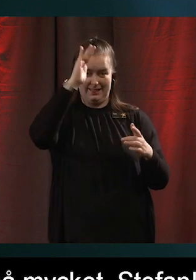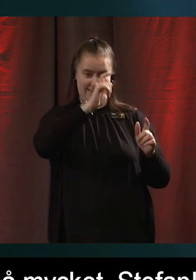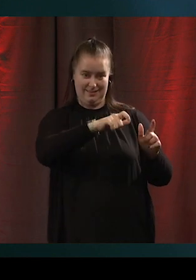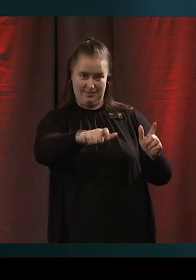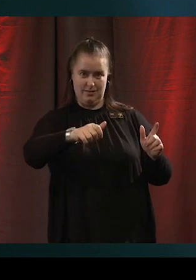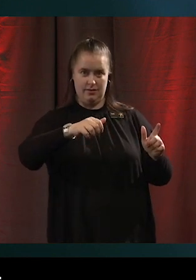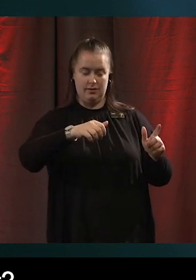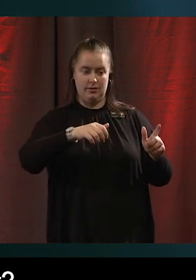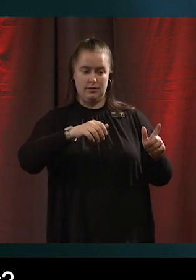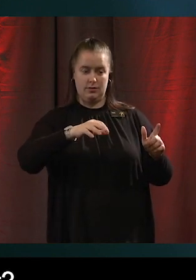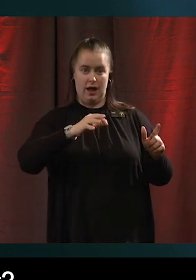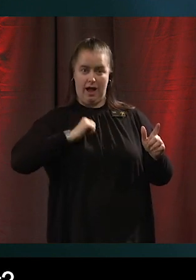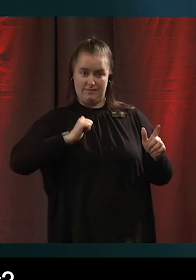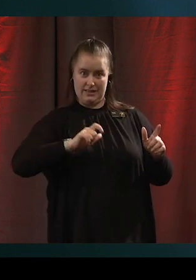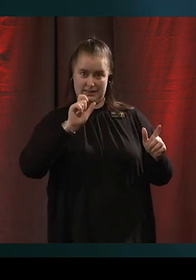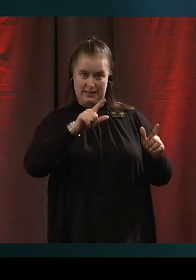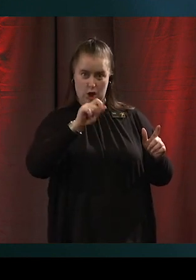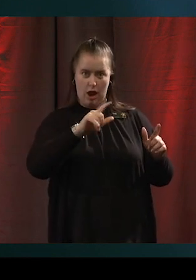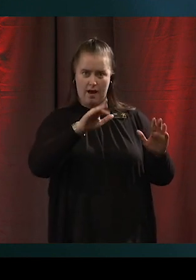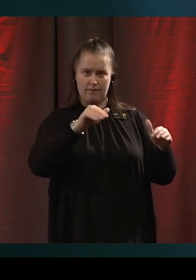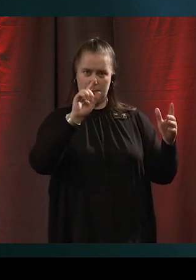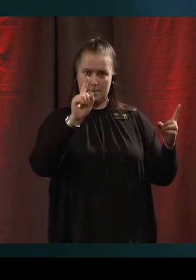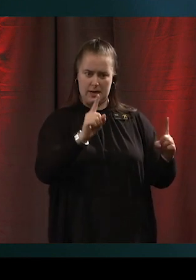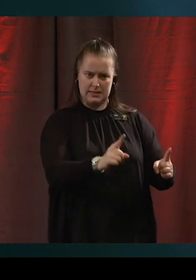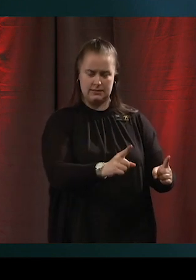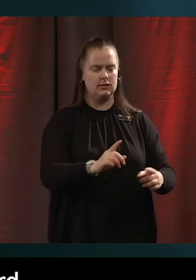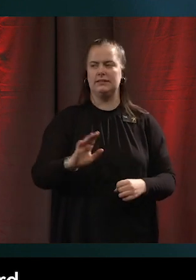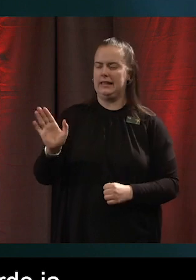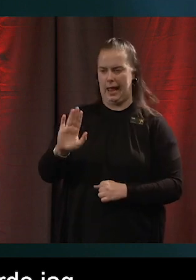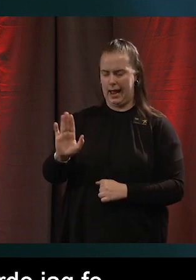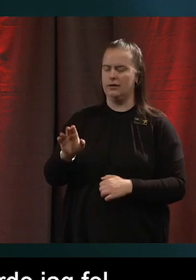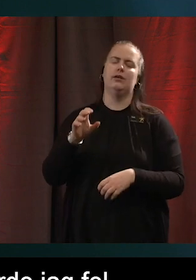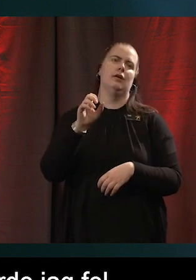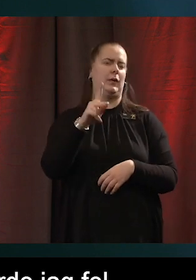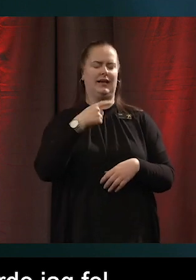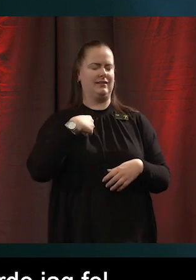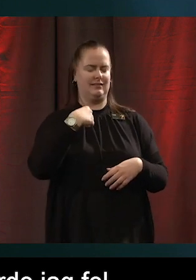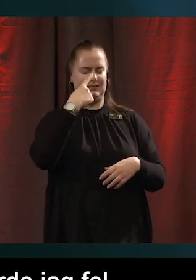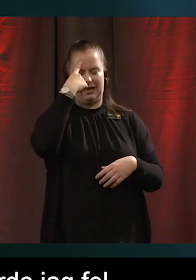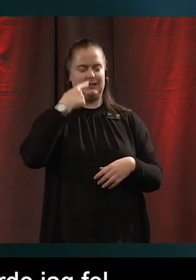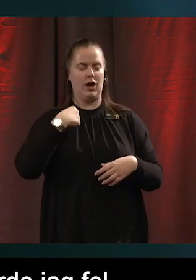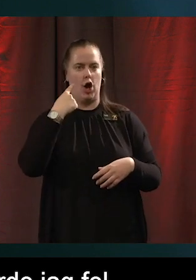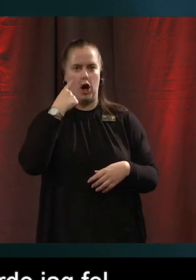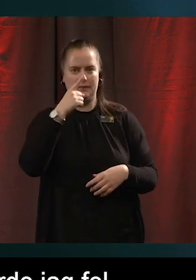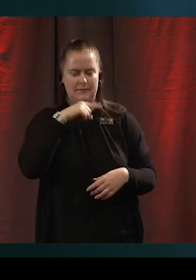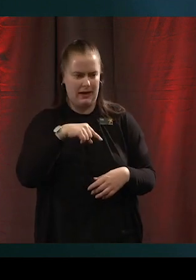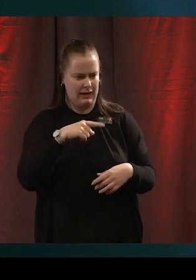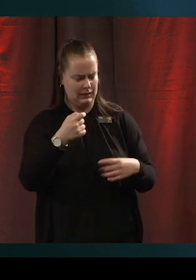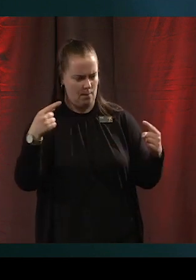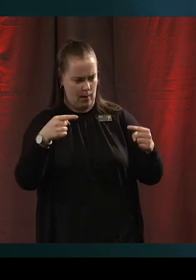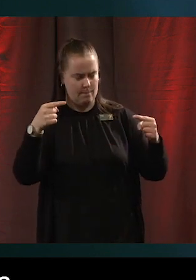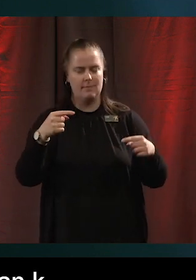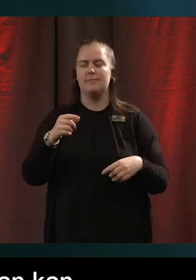ner? Nej. Nej då hörde jag säkert fel. för det var väldigt kontraintivt. Jag blev väldigt förvånad. Det man kan se är att